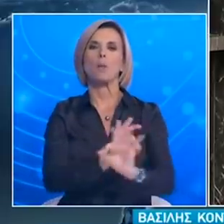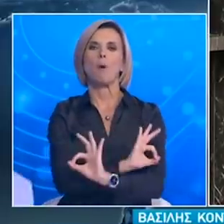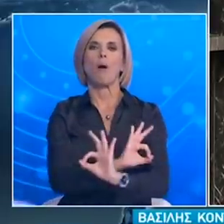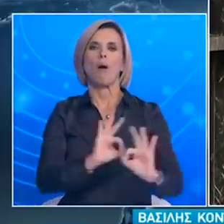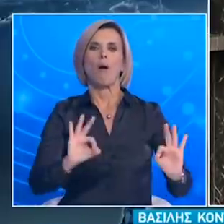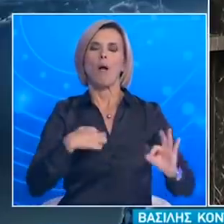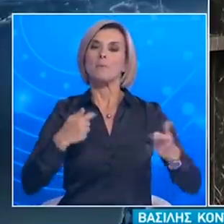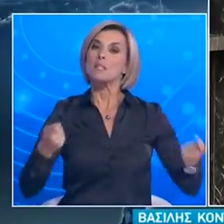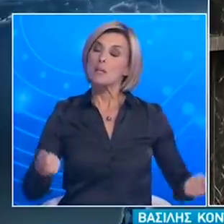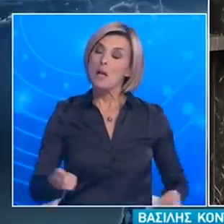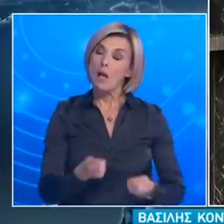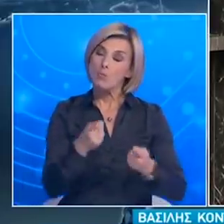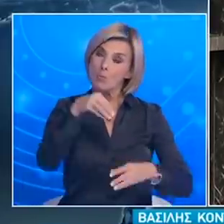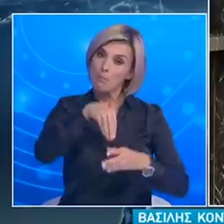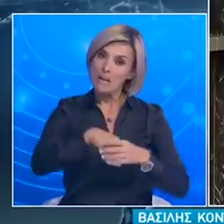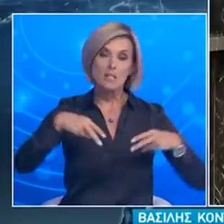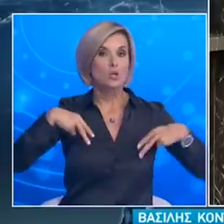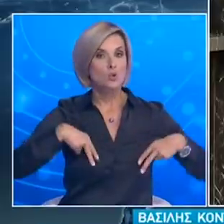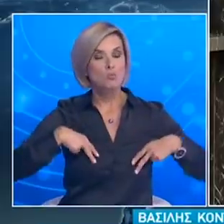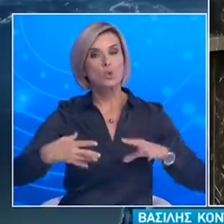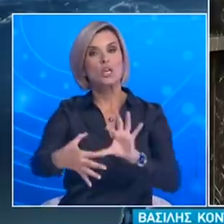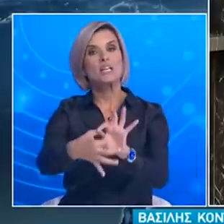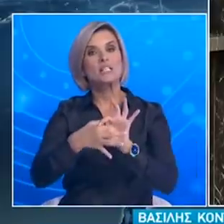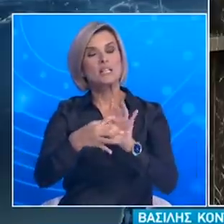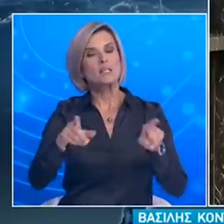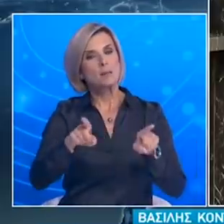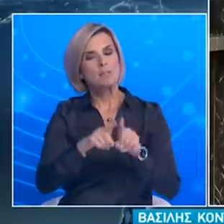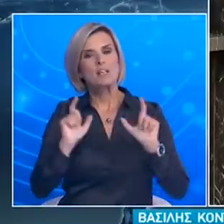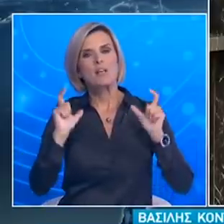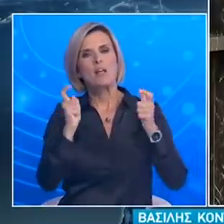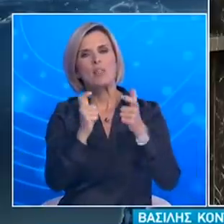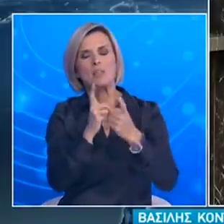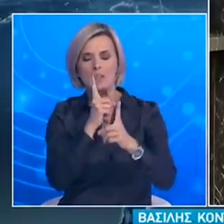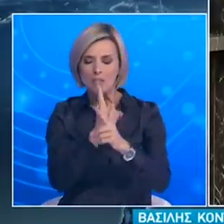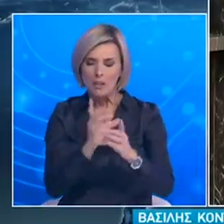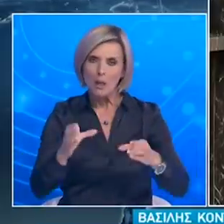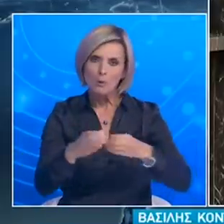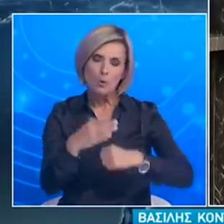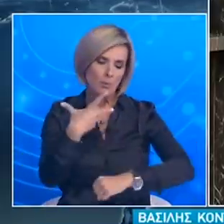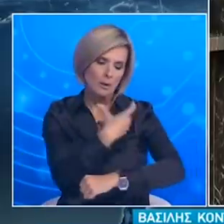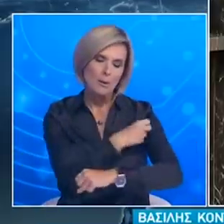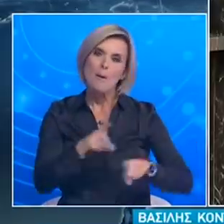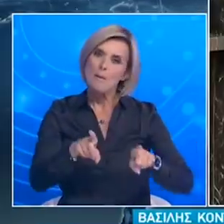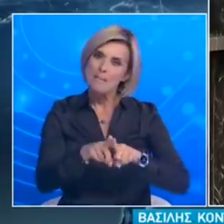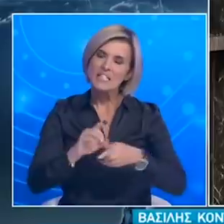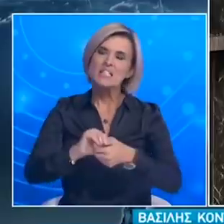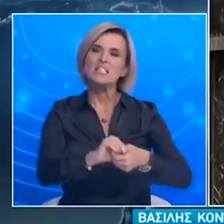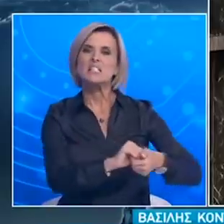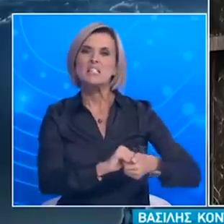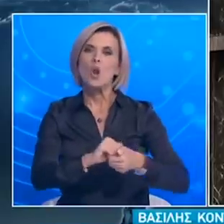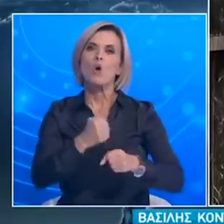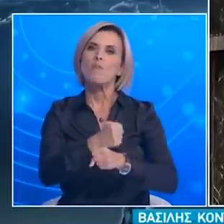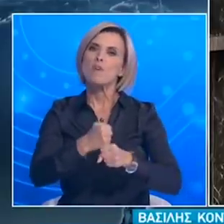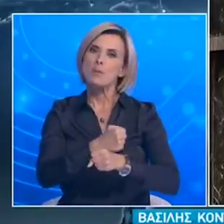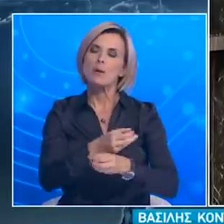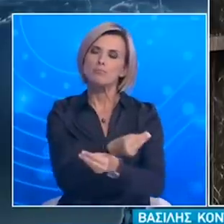Που κάνουμε τόσο εμείς στο Υπουργείο Όσο και στη συνεργασία με την Εθνική Επιτροπή Εμβολιασμών Και με τον Πανελλήνιο Φαρμακευτικό Σύλλογο Αφού